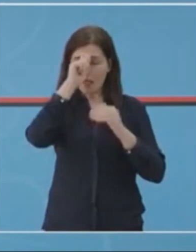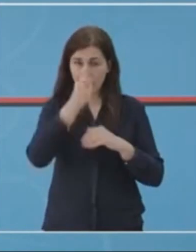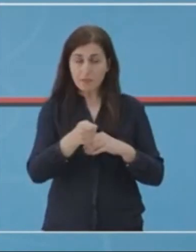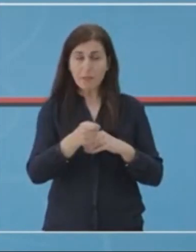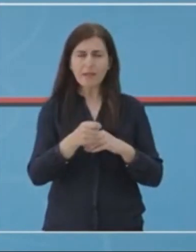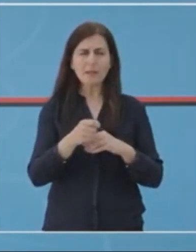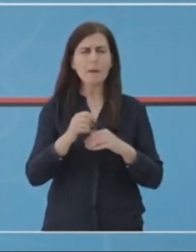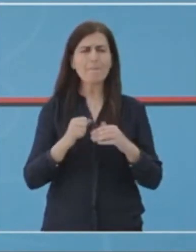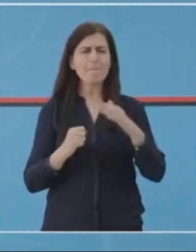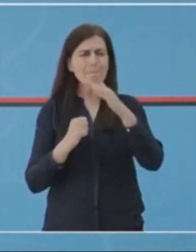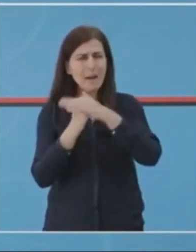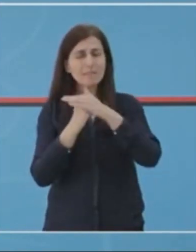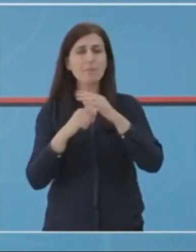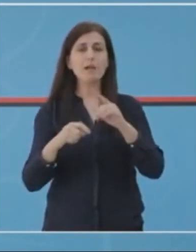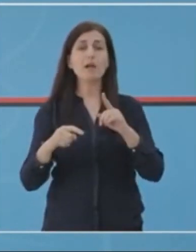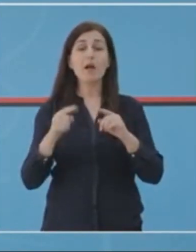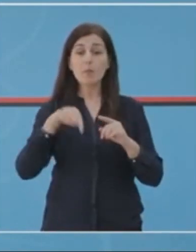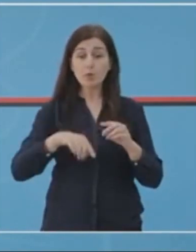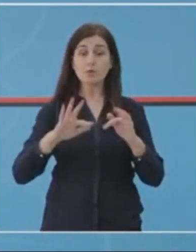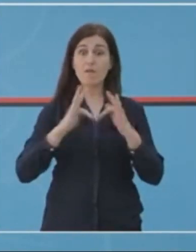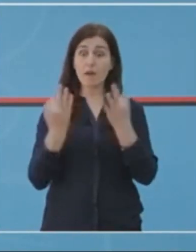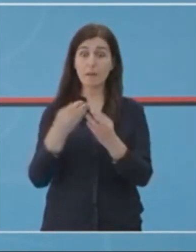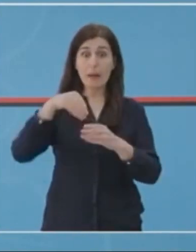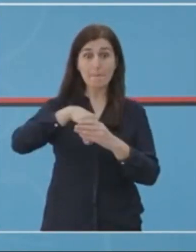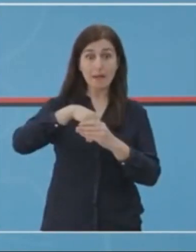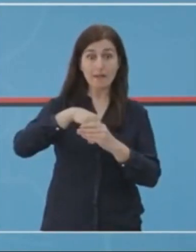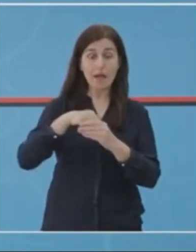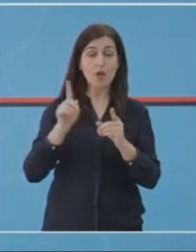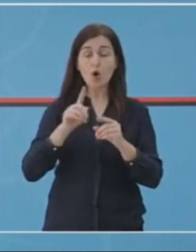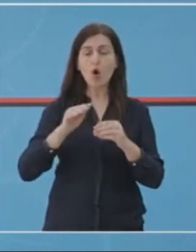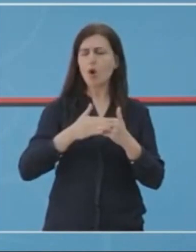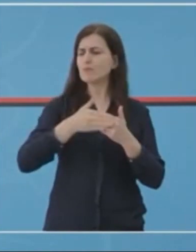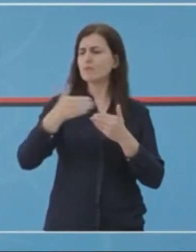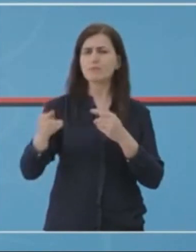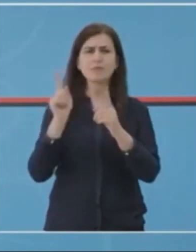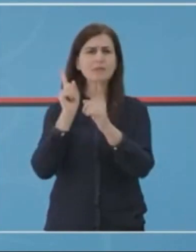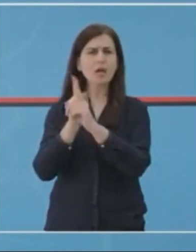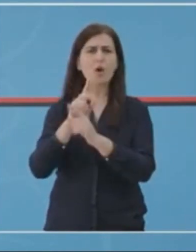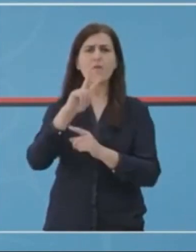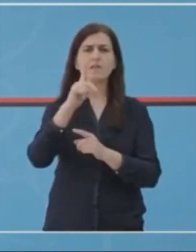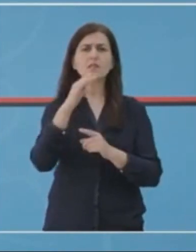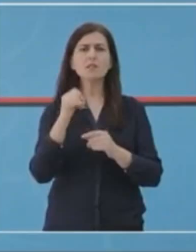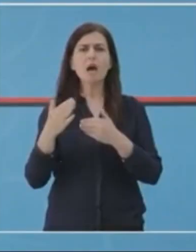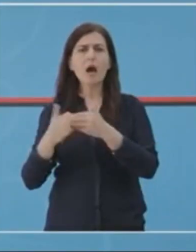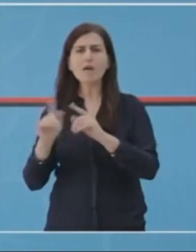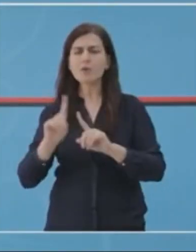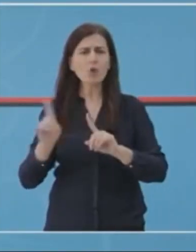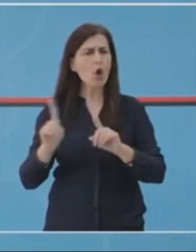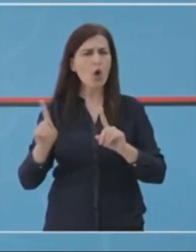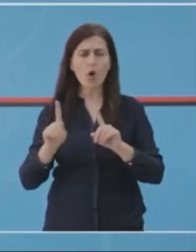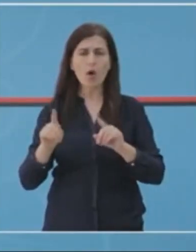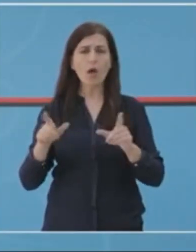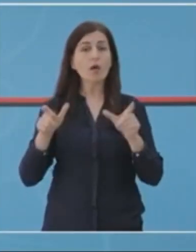maksimalisht e edhe brënda rejtheve familjare, duke shmangur vizitat të këtë afërmit për gjithdo lojarësue